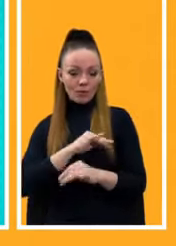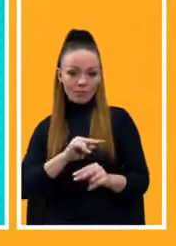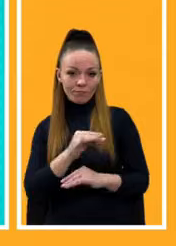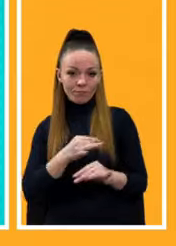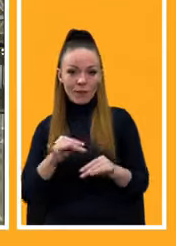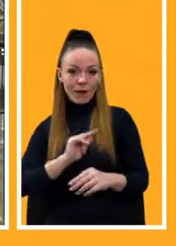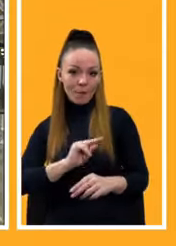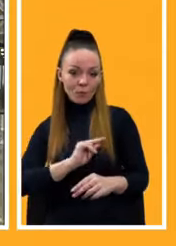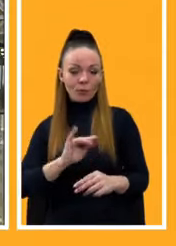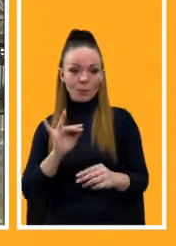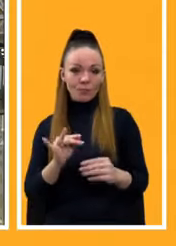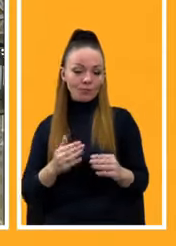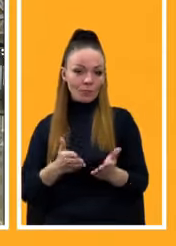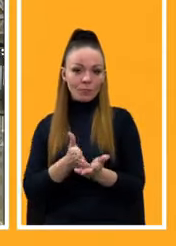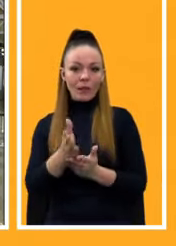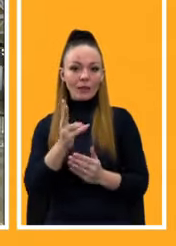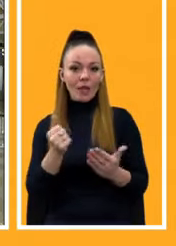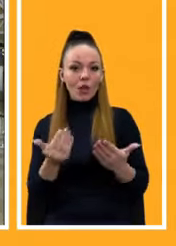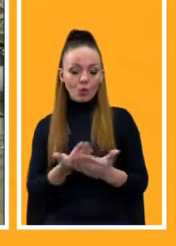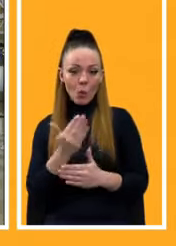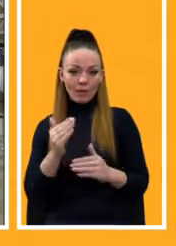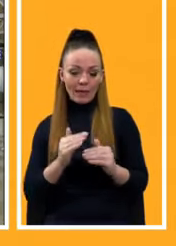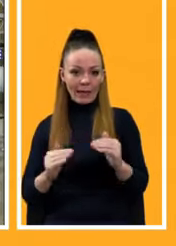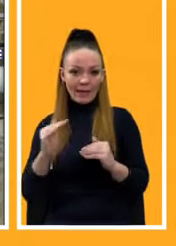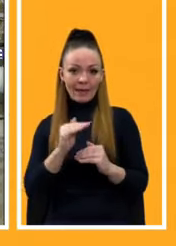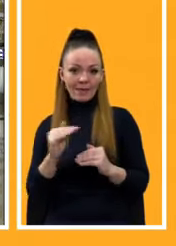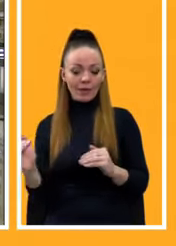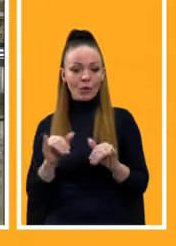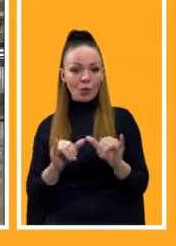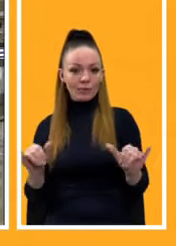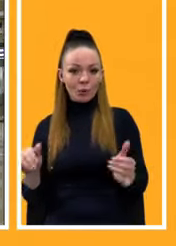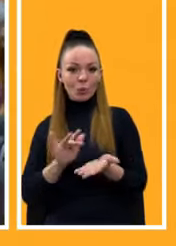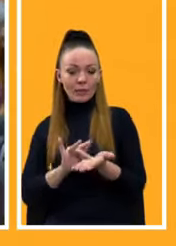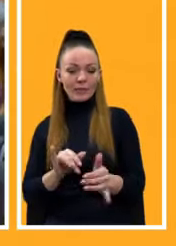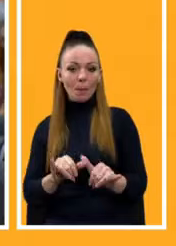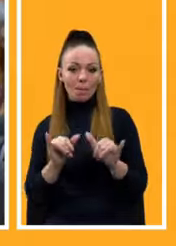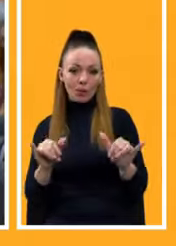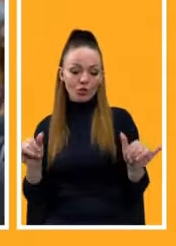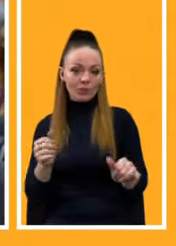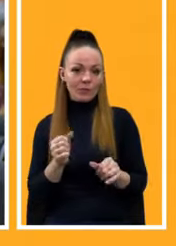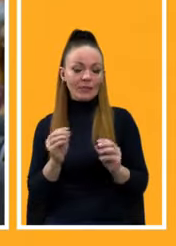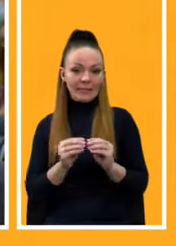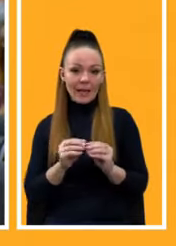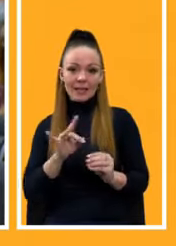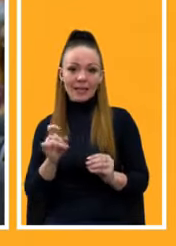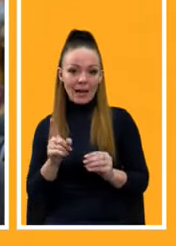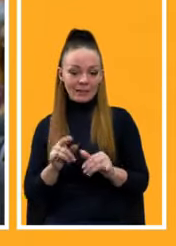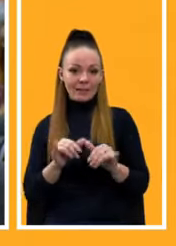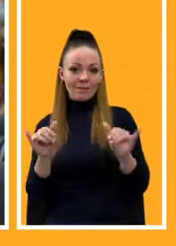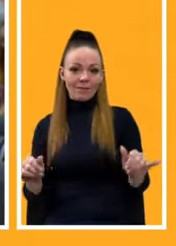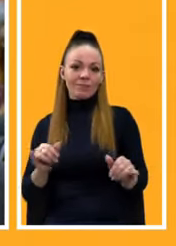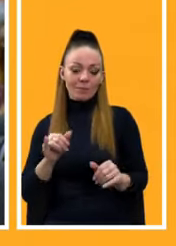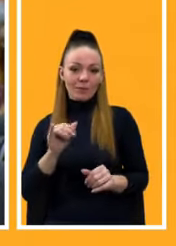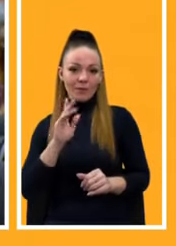авіагалузі на новий рівень, розвиток туризму збільшити в десятки разів. Україні ми бачимо хорошу тенденцію і гарні